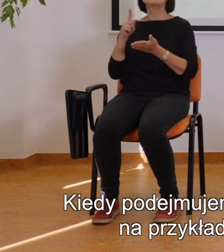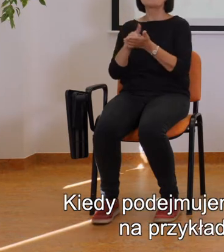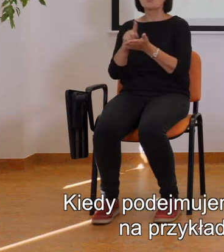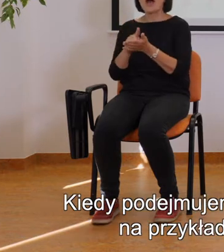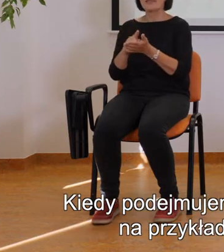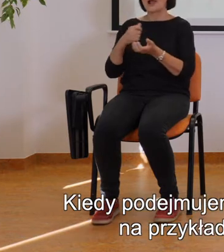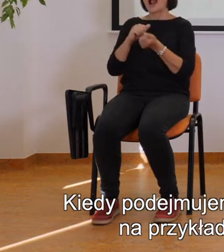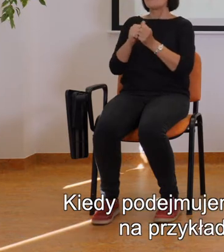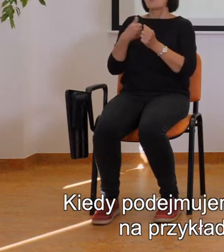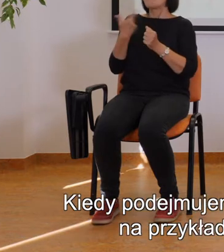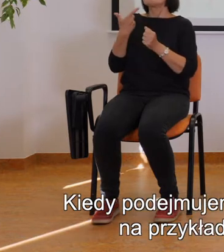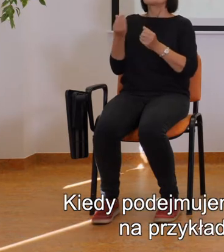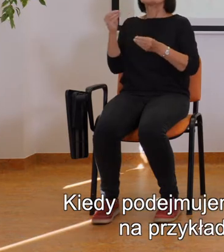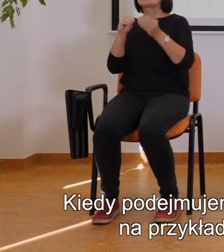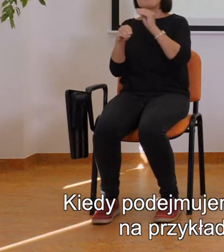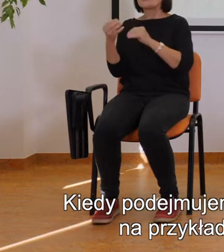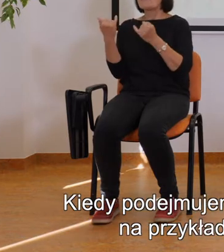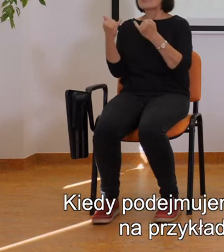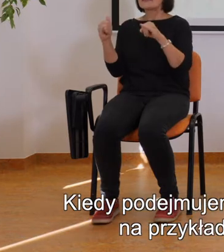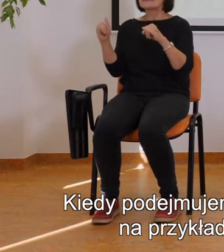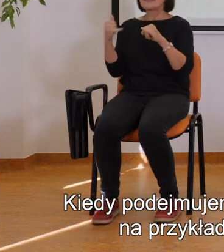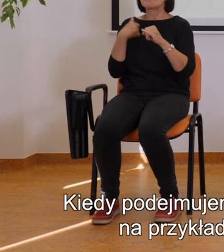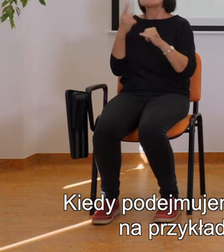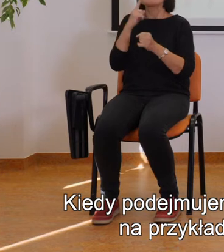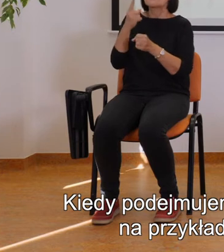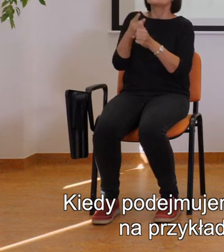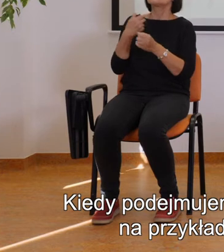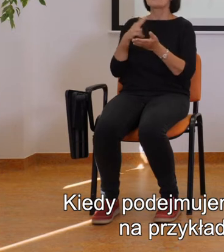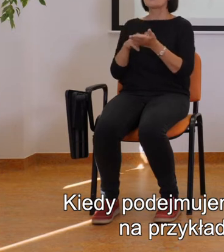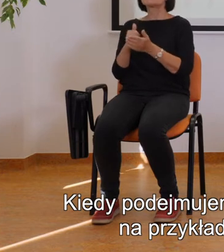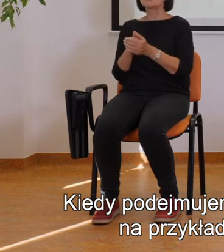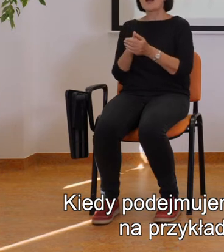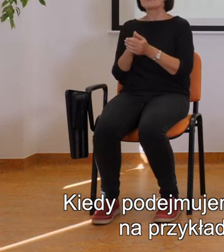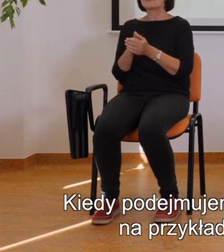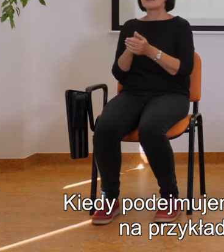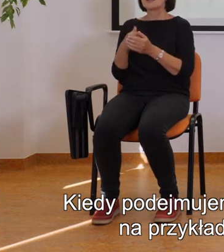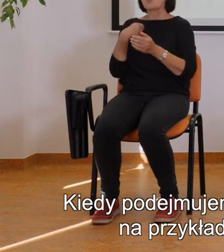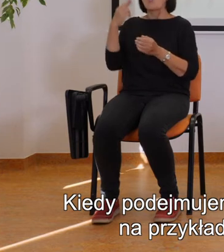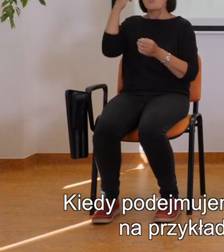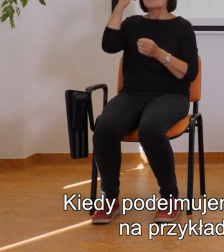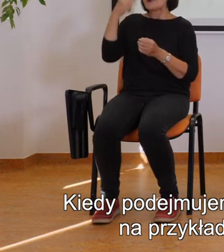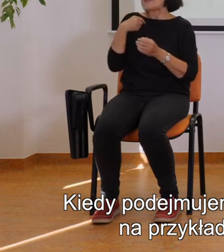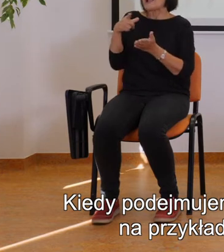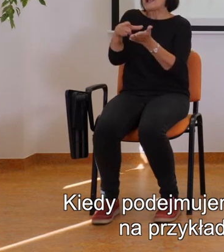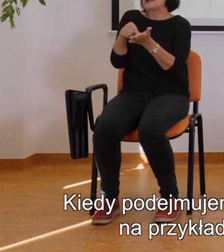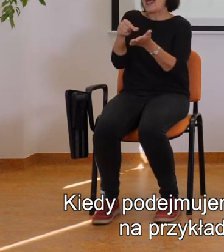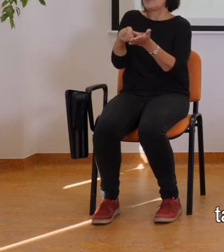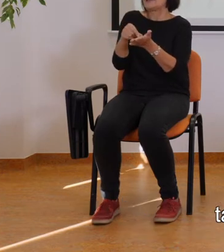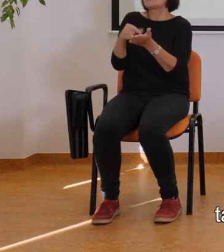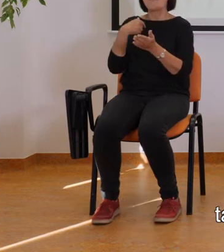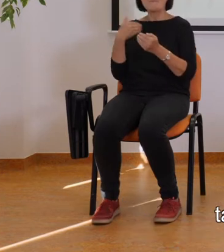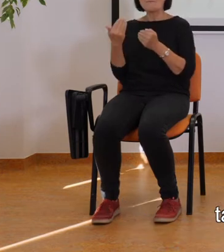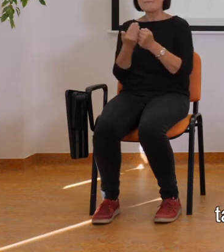podejmujemy jakieś bardziej skomplikowane życiowe decyzje, na przykład związane z szeroko rozumianymi kredytami, no to ta